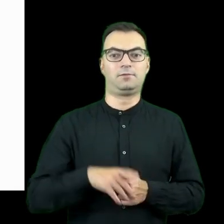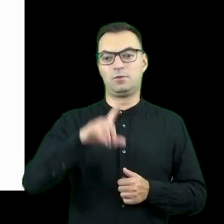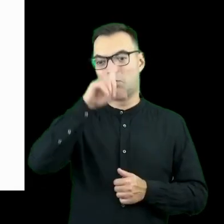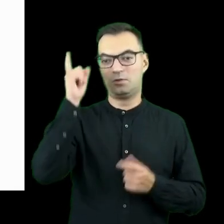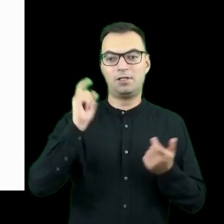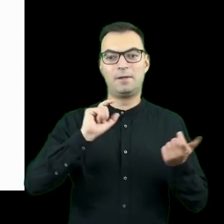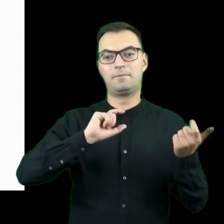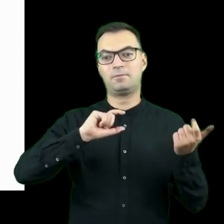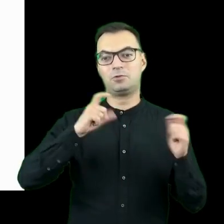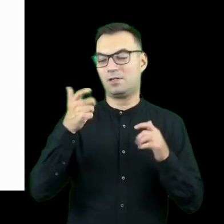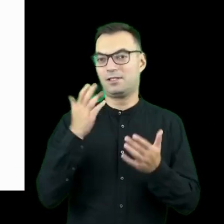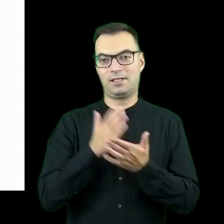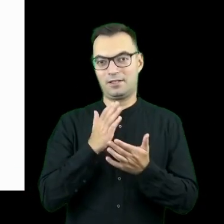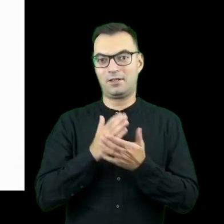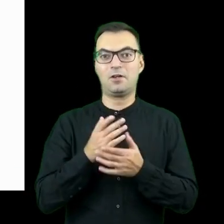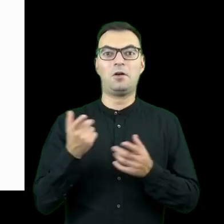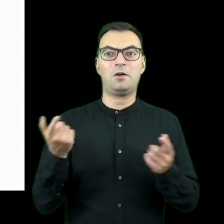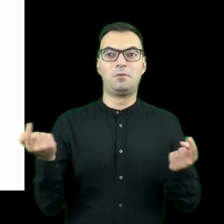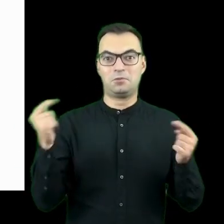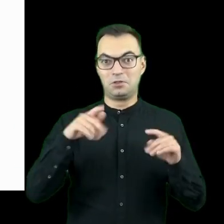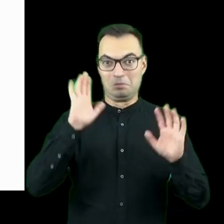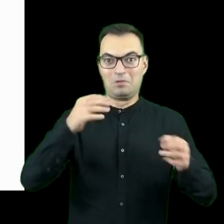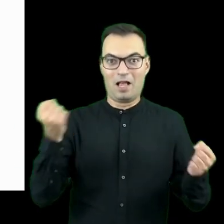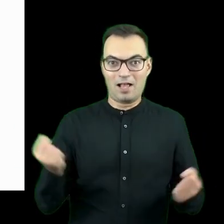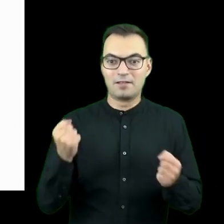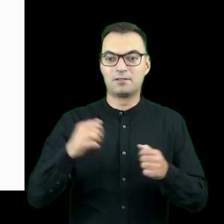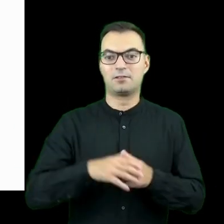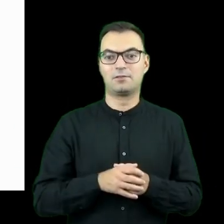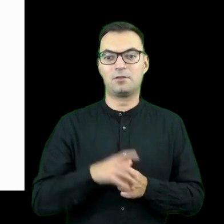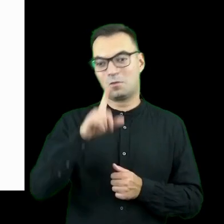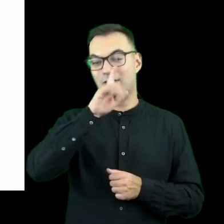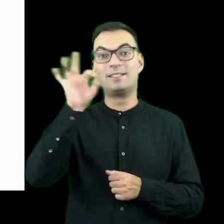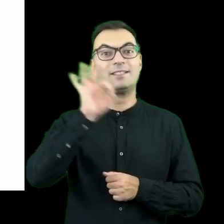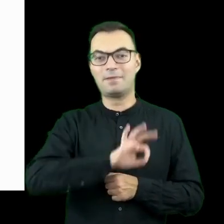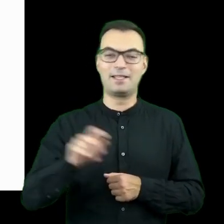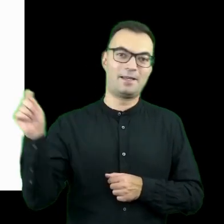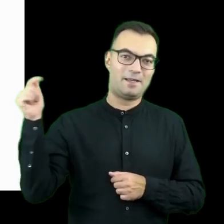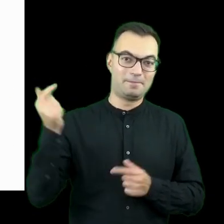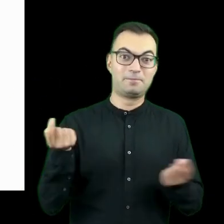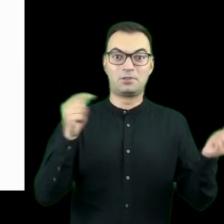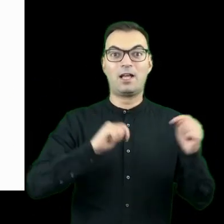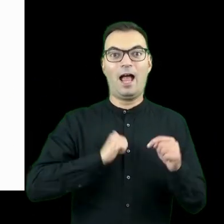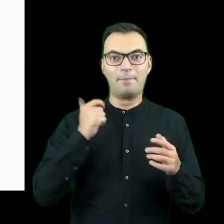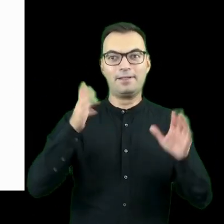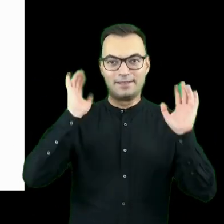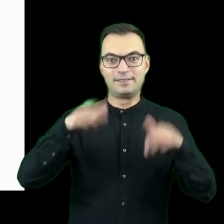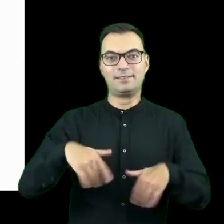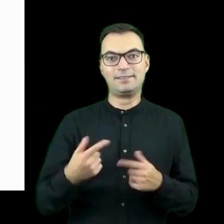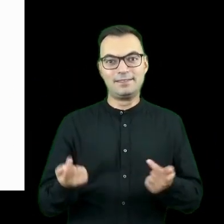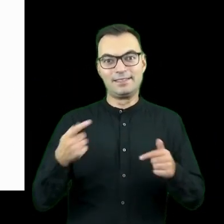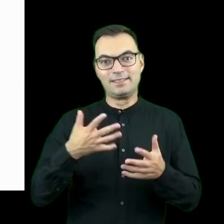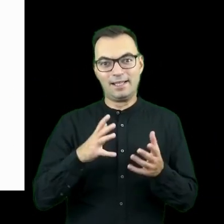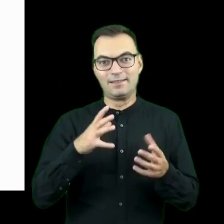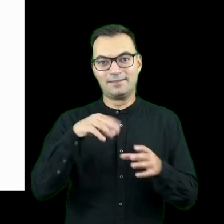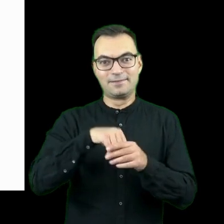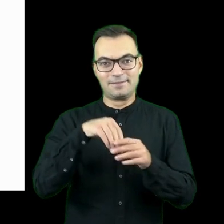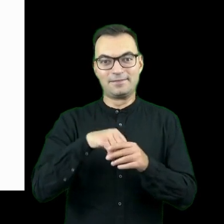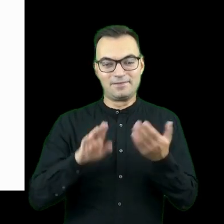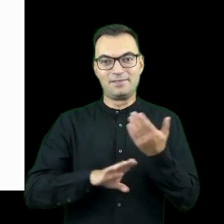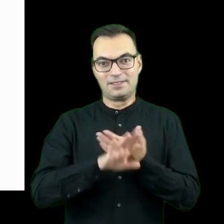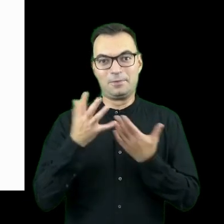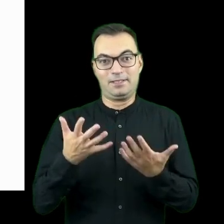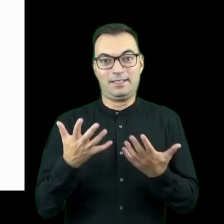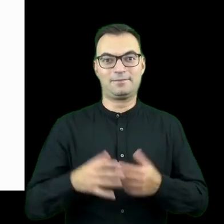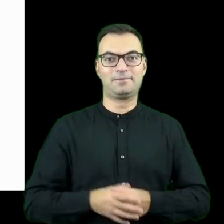nie tylko przypadkowie przechodnie zaczęli być w to angażowanie, ale rzeczywiście ludzie zaczęli specjalnie przychodzić po to, żeby móc wziąć udział w